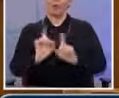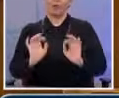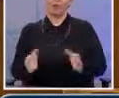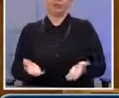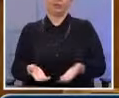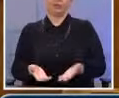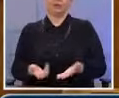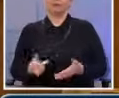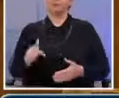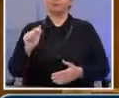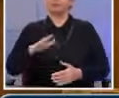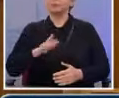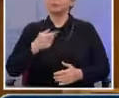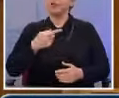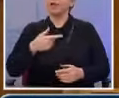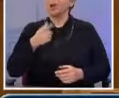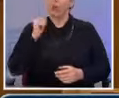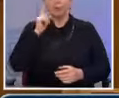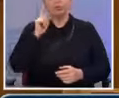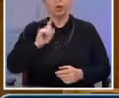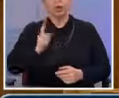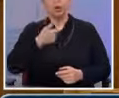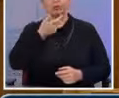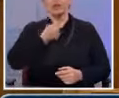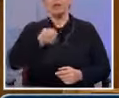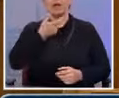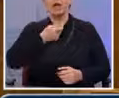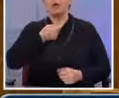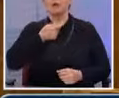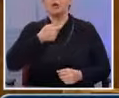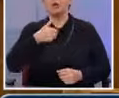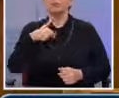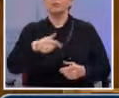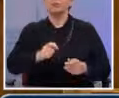εύκολο να αναθερμανθεί η οικονομία με μέτρα